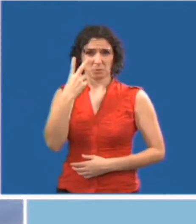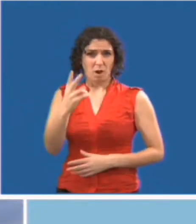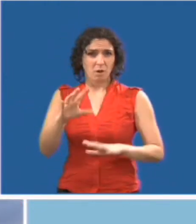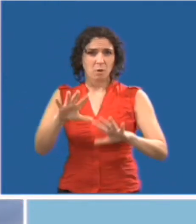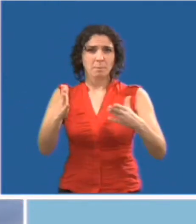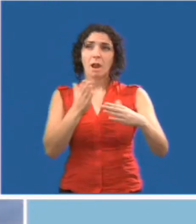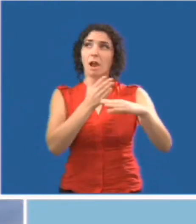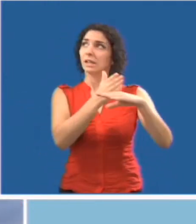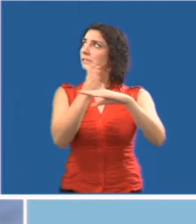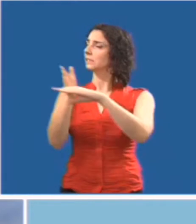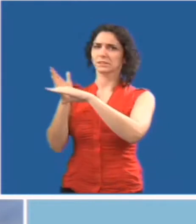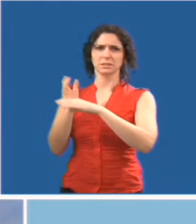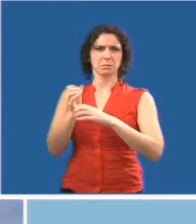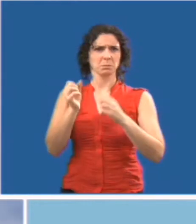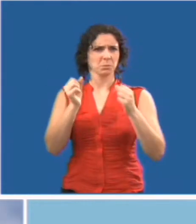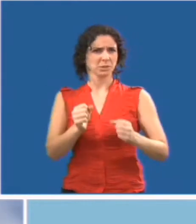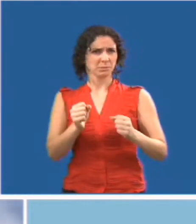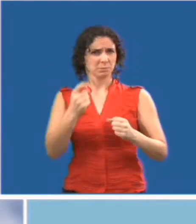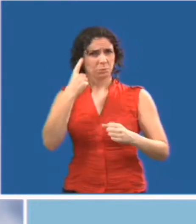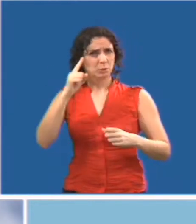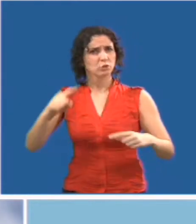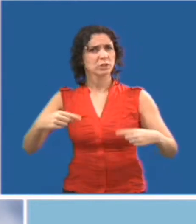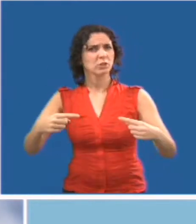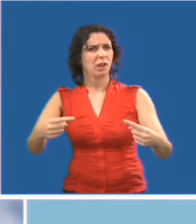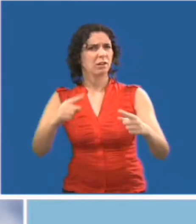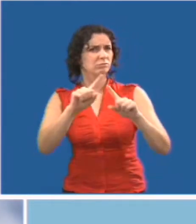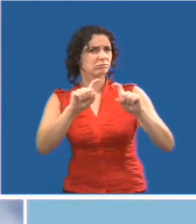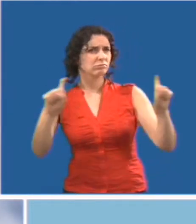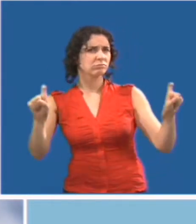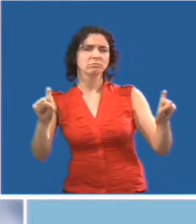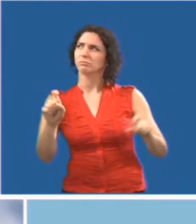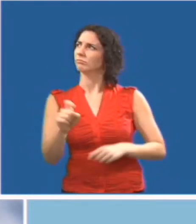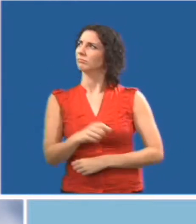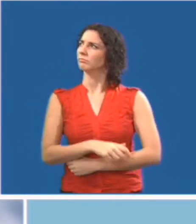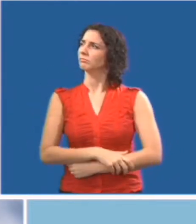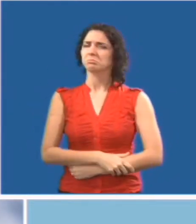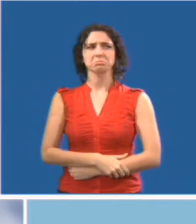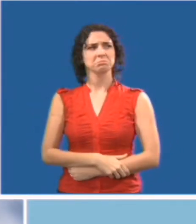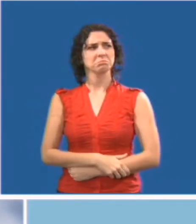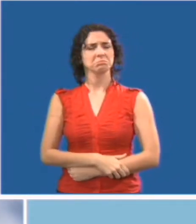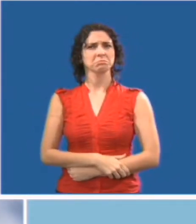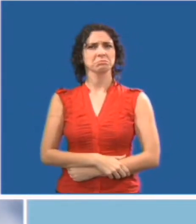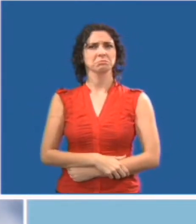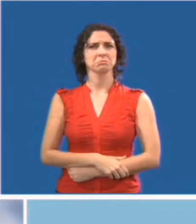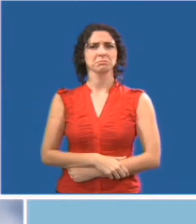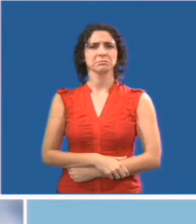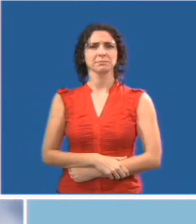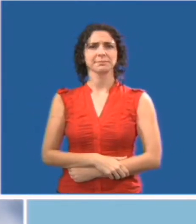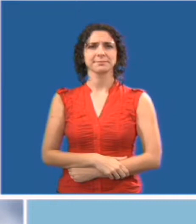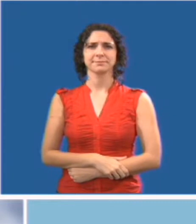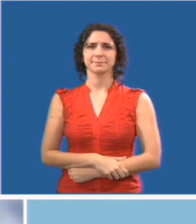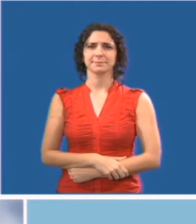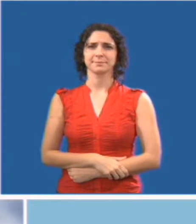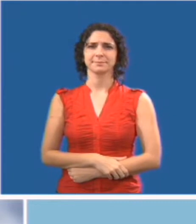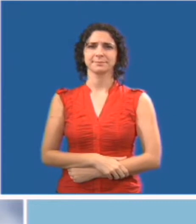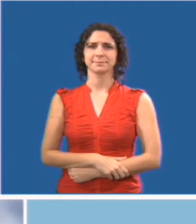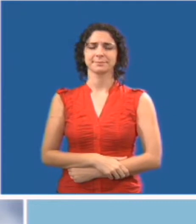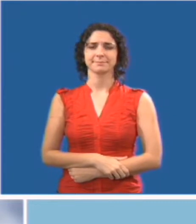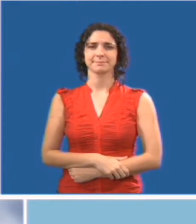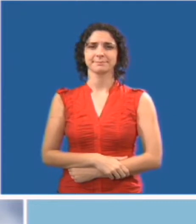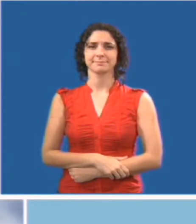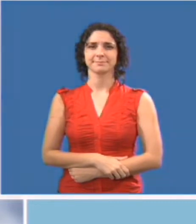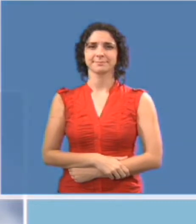Regardez autour de vous maintenant. Comment pourriez-vous faciliter le déplacement d'une personne handicapée